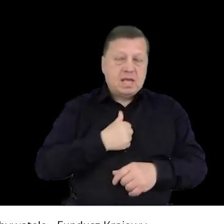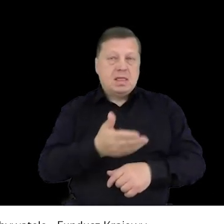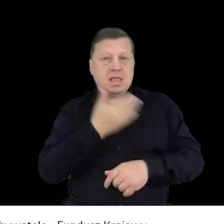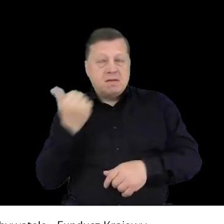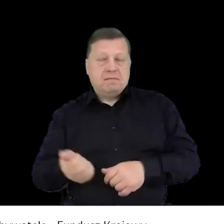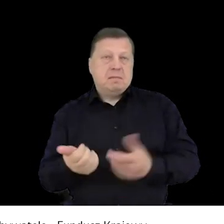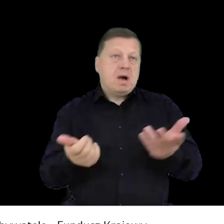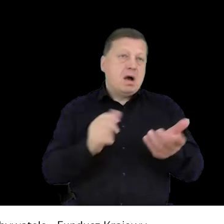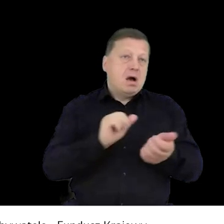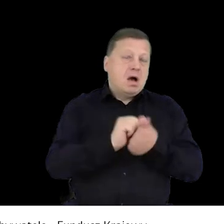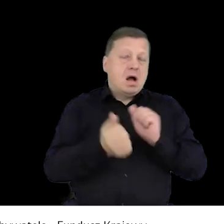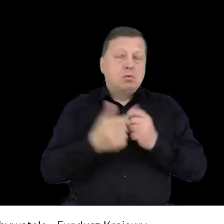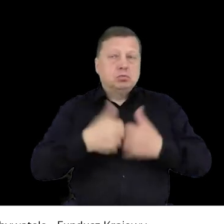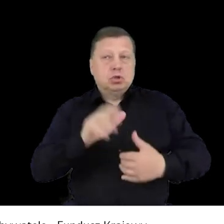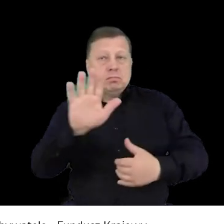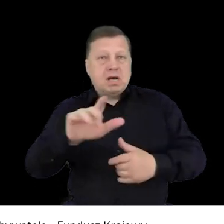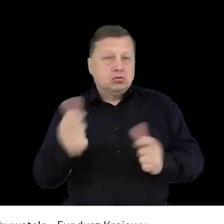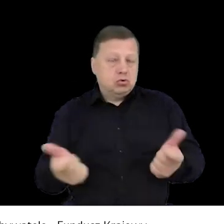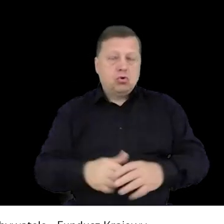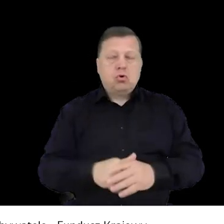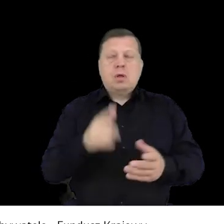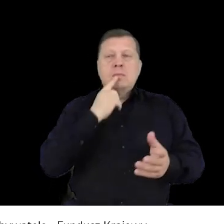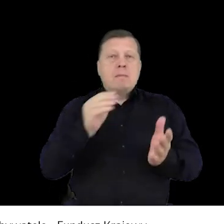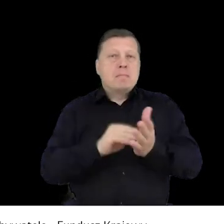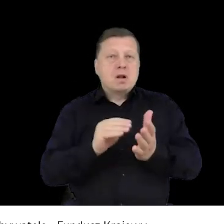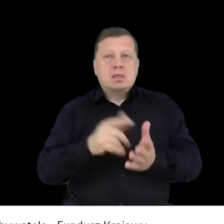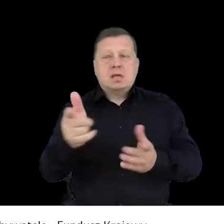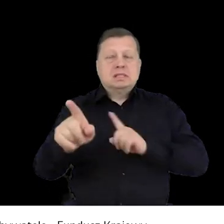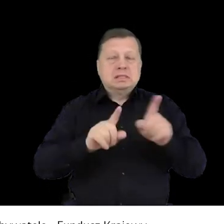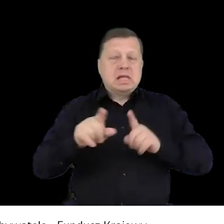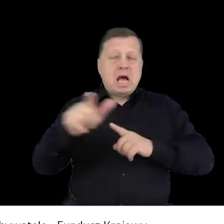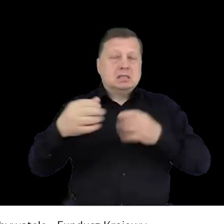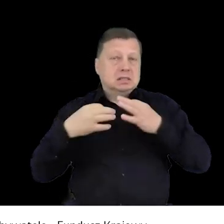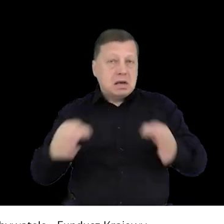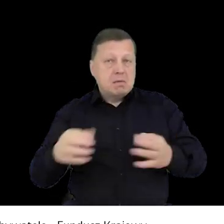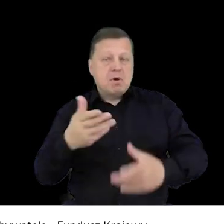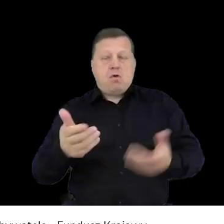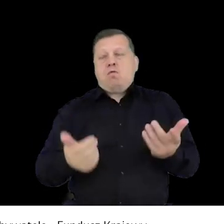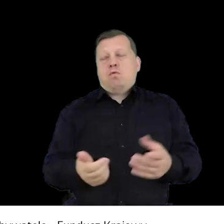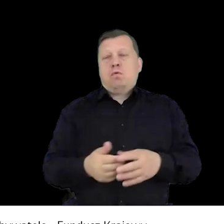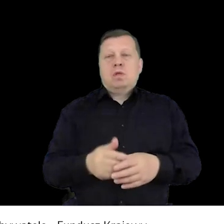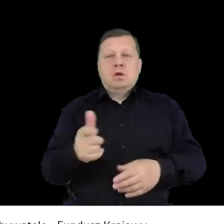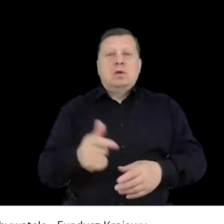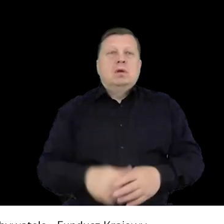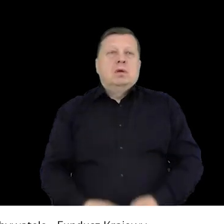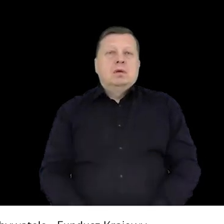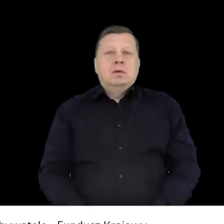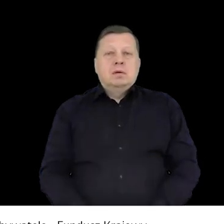sprzęt, jakie stosują taktyki, rodzaje pojazdów, jakie są używane bariery.